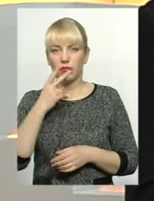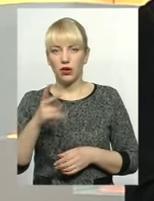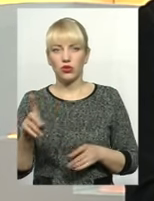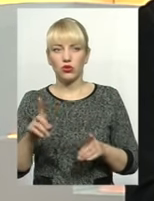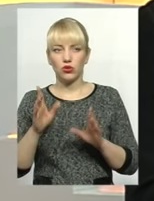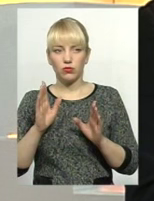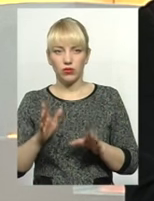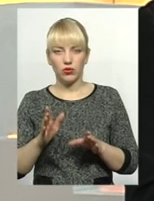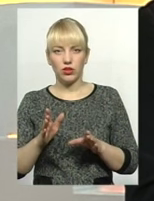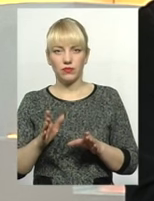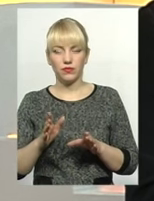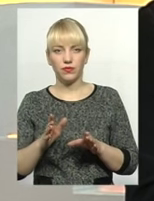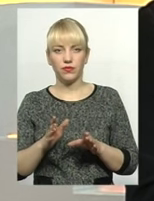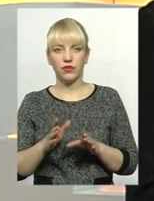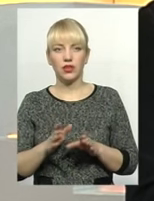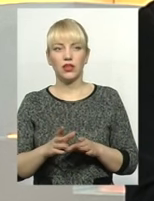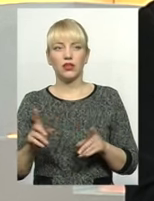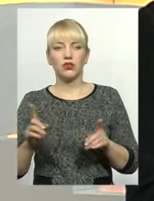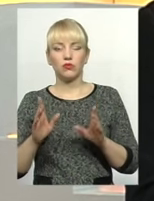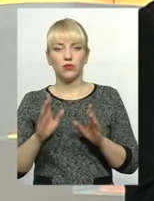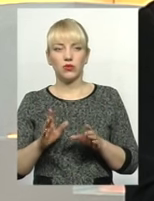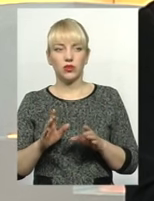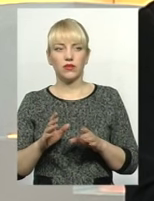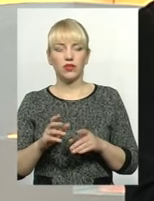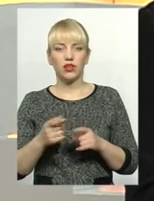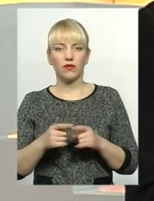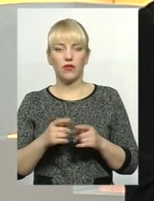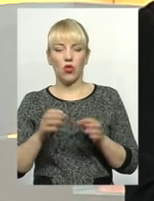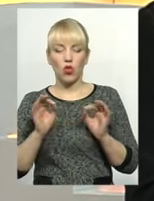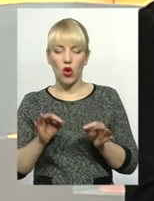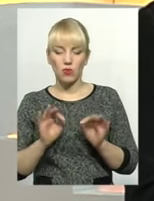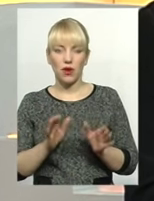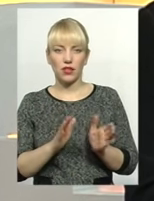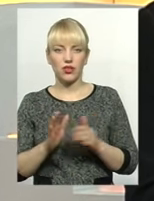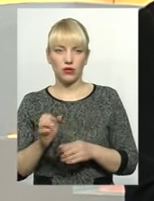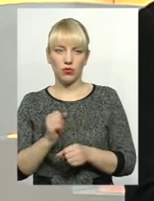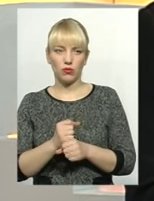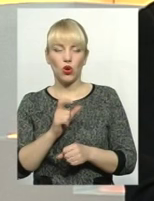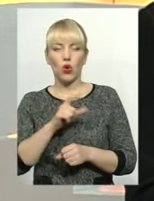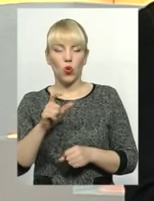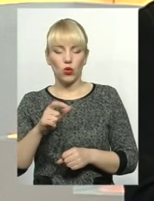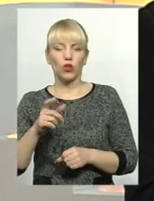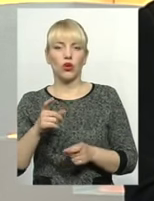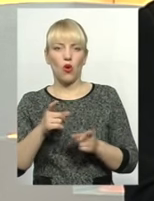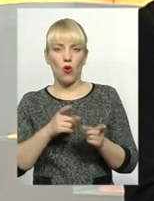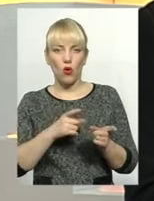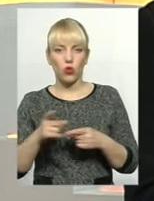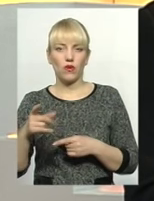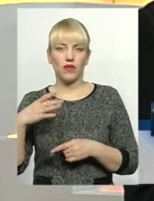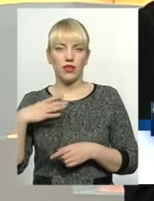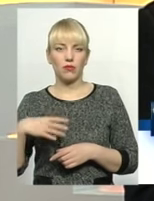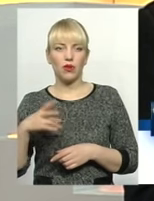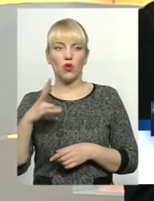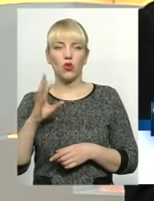що буде, настане кінці кінців, вже нормальний режим роботи, то, звичайно, вони готові ще терпіти тиждень-два, але у людей